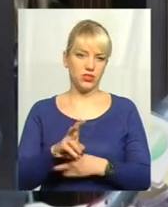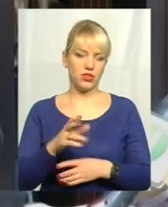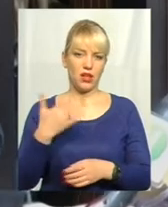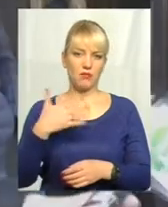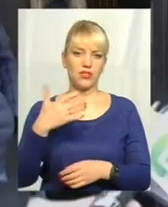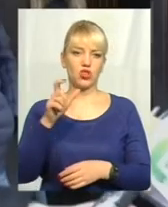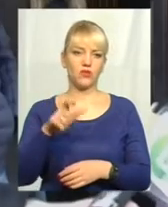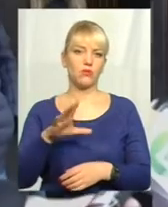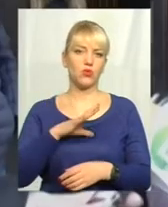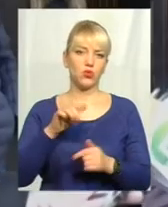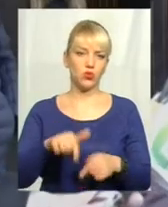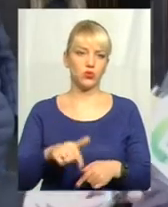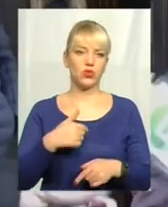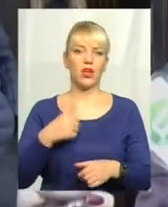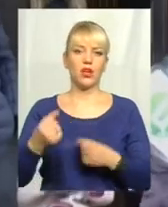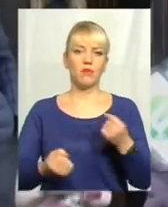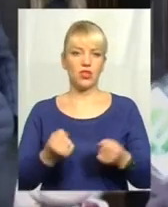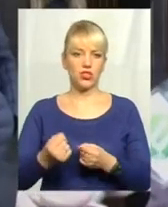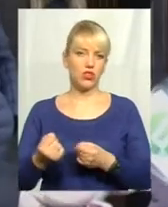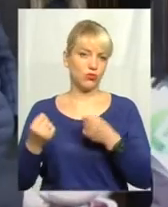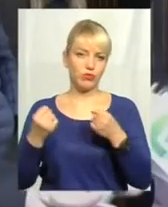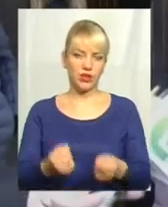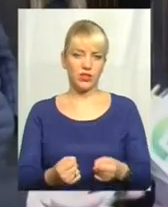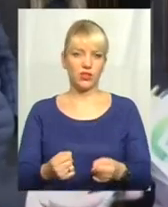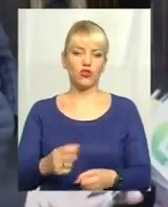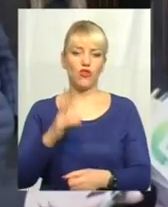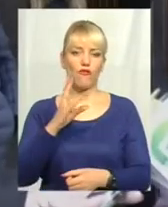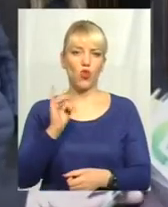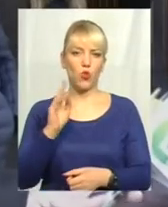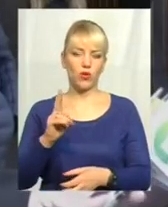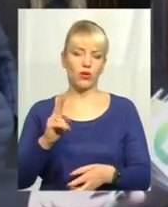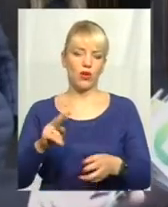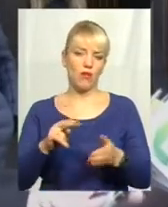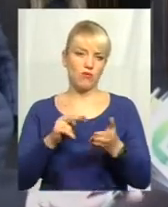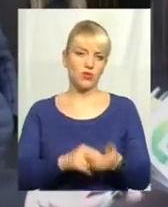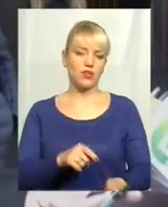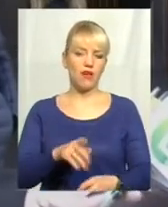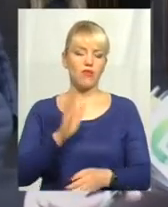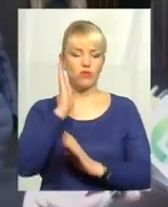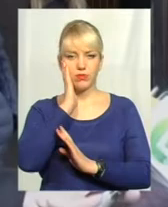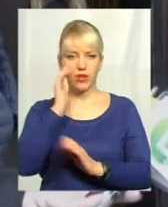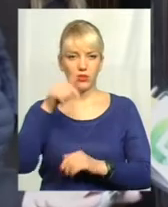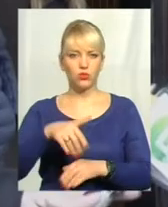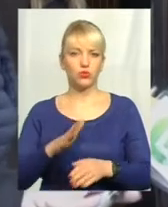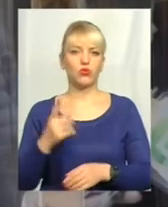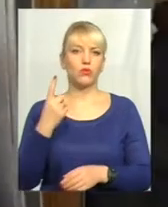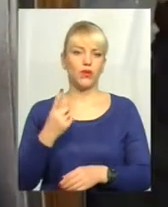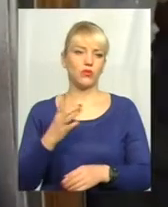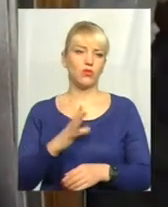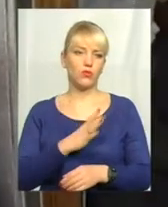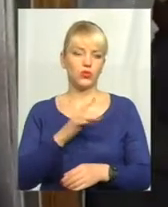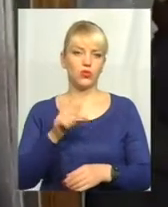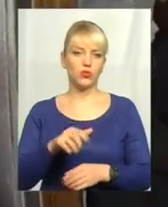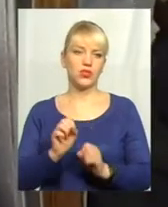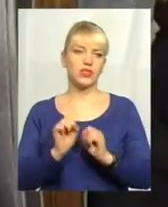50 було тут. Приїду машиною, з внуком поставлю, буду ночувати, щоб рано бути першою і здати документи. У